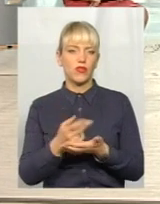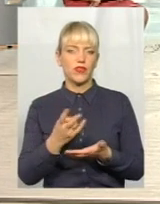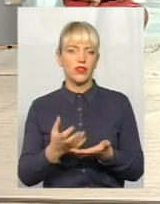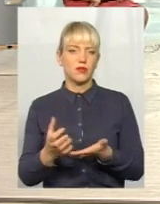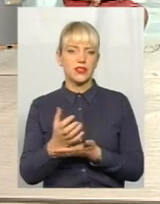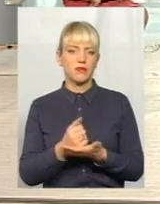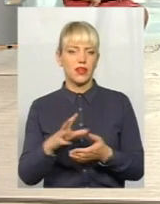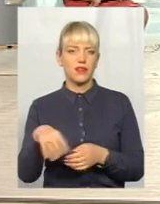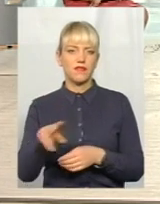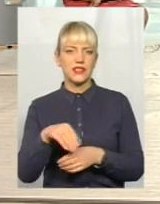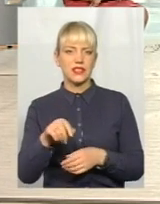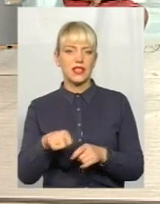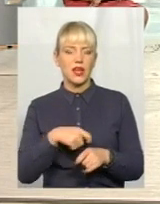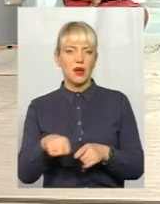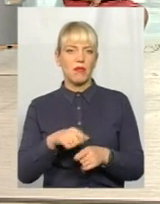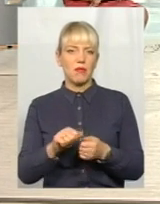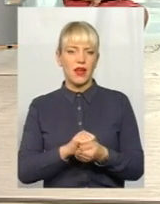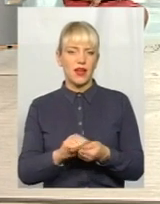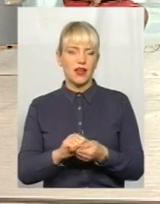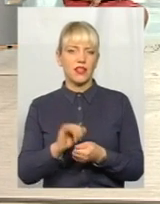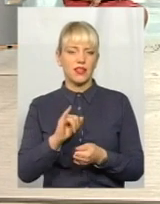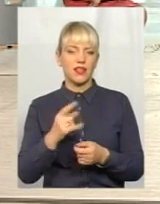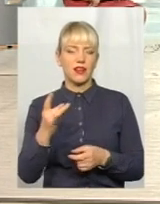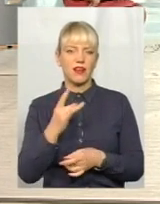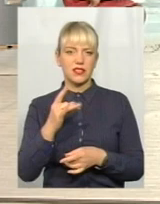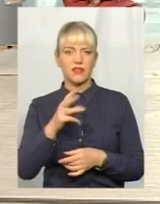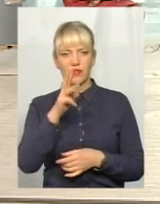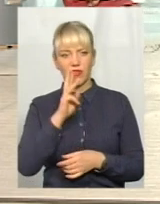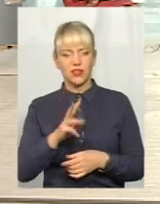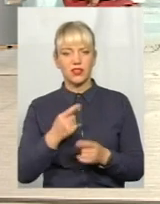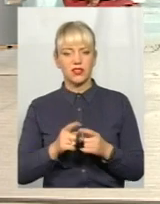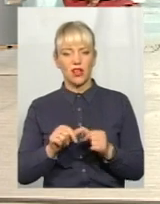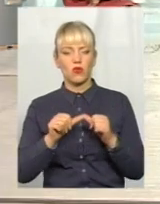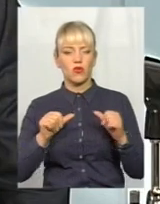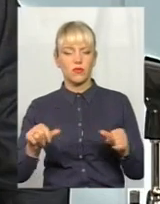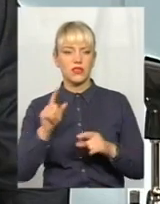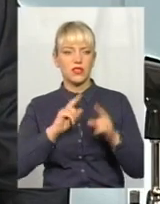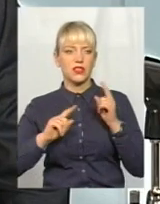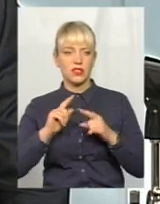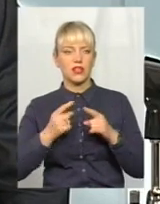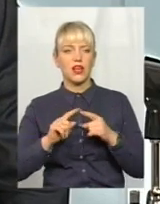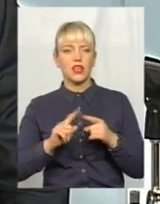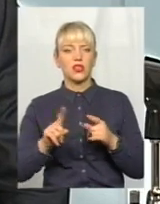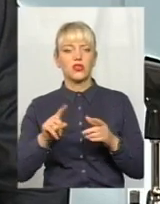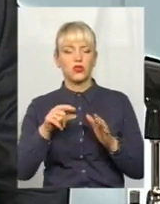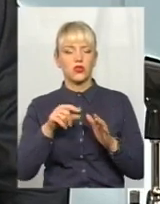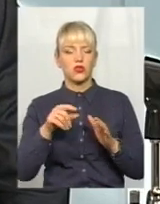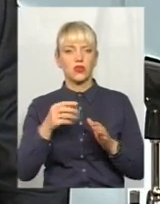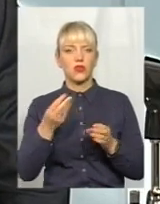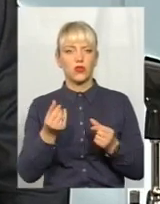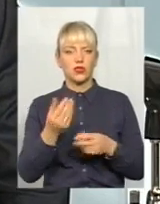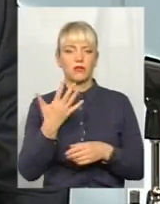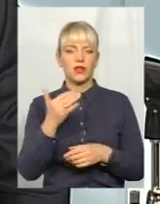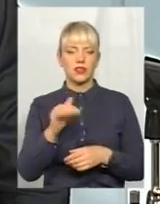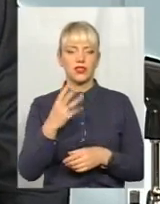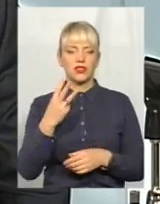папери і раз в квартал ця комісія засідає, це те, що стосується дійсно коштів в межах п'яти тисяч, трьох